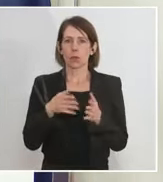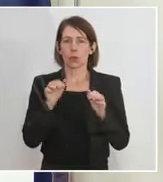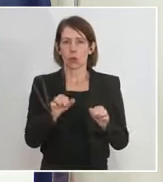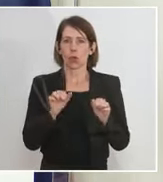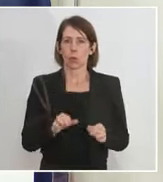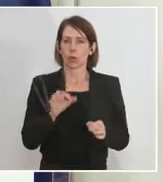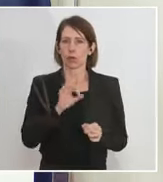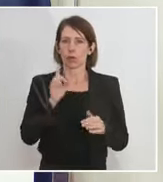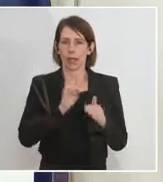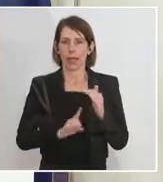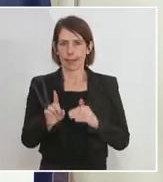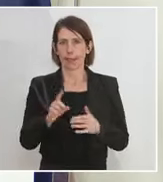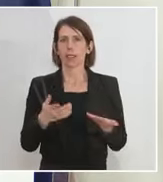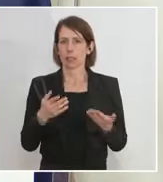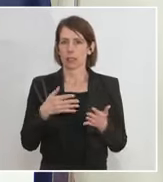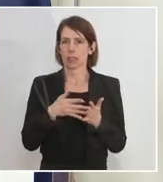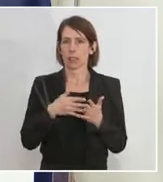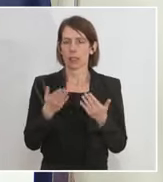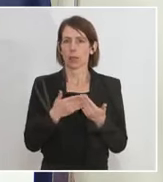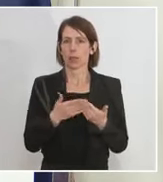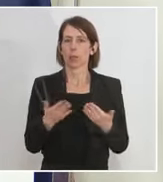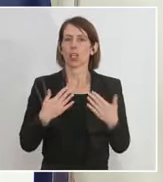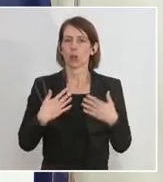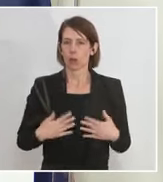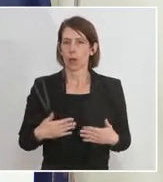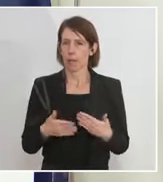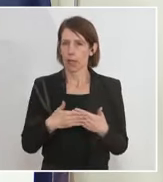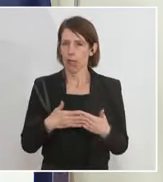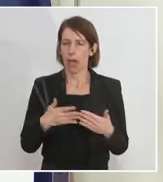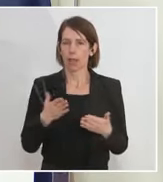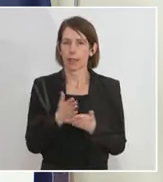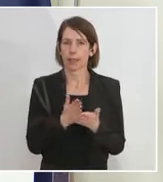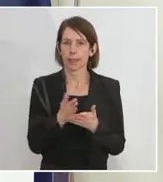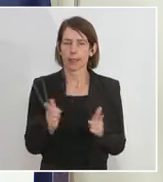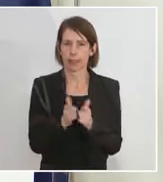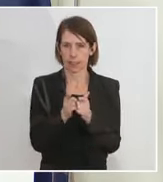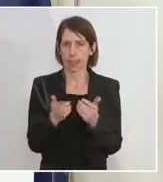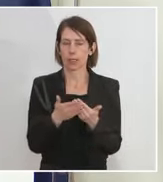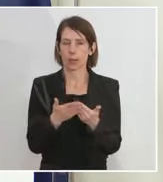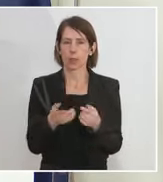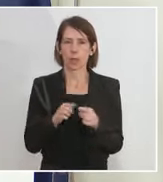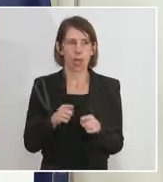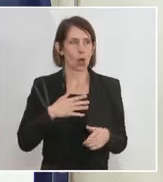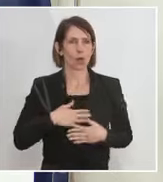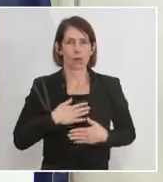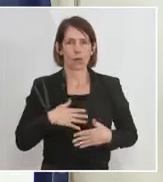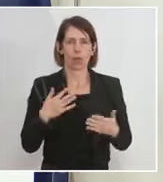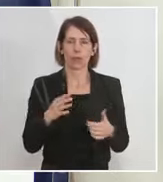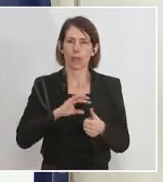Eintrittstests. Wir kennen das jetzt ja schon bei den körpernahen Dienstleistern, aber wir freuen uns ja alle auch darauf, wenn endlich Kultur,